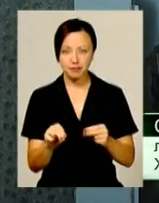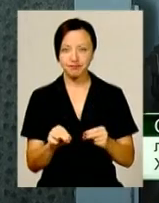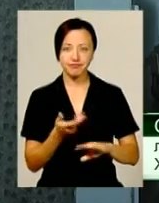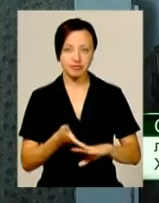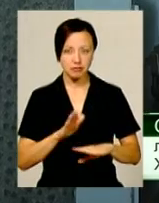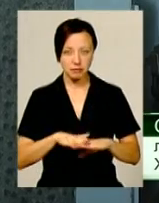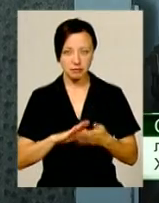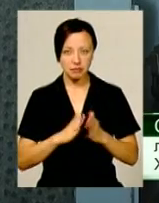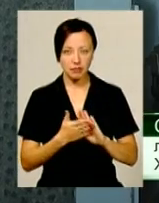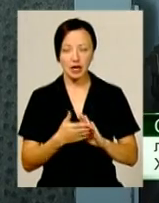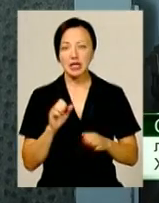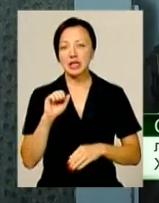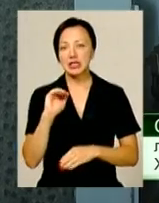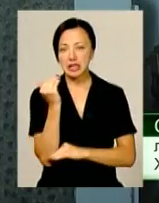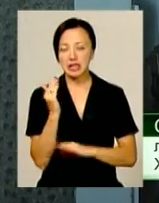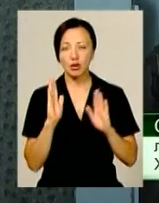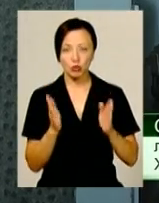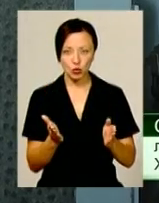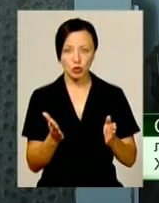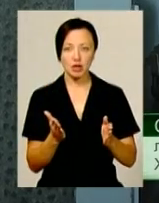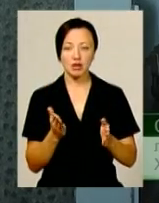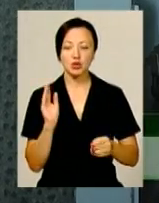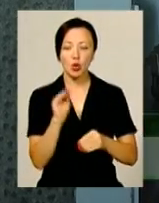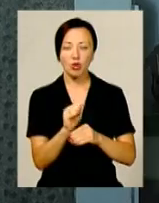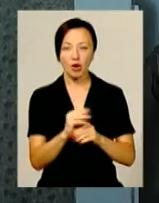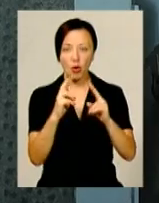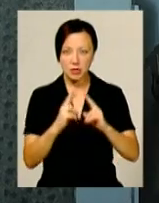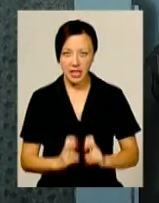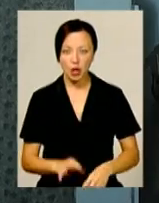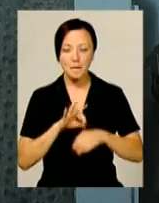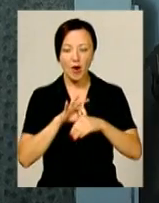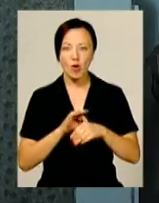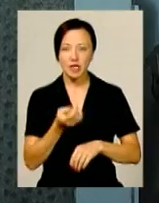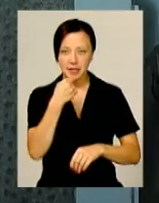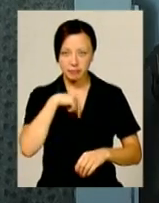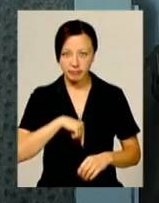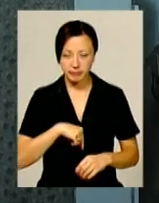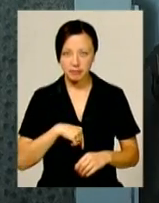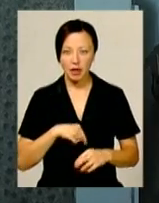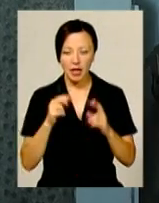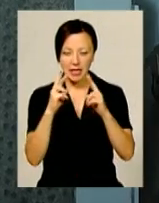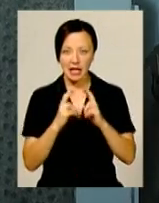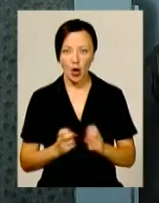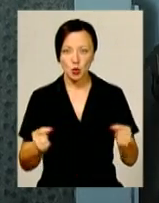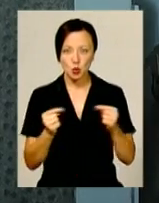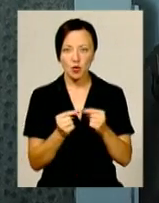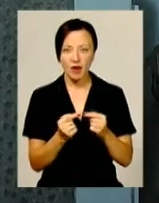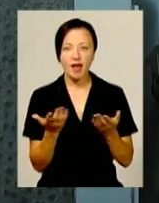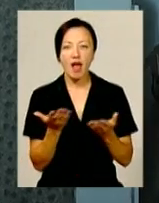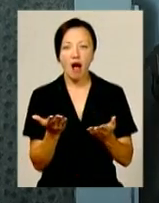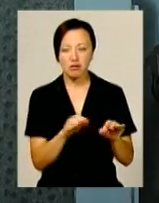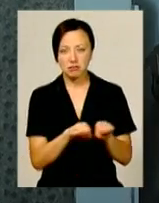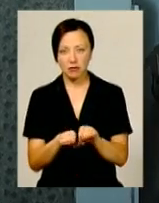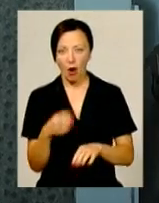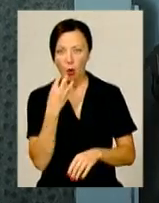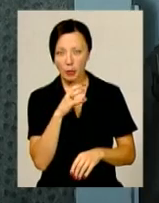стану. Дитина буде в плановому порядку дообстежуватись, проводитися антоскопічне діагностування стадії опіку,